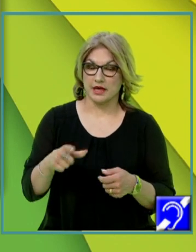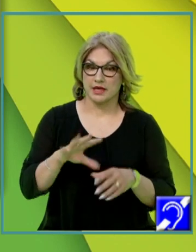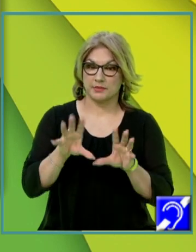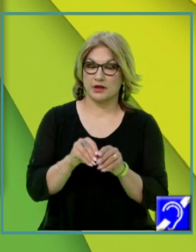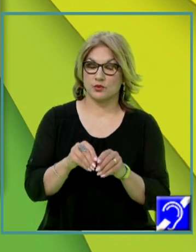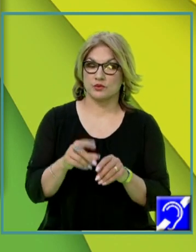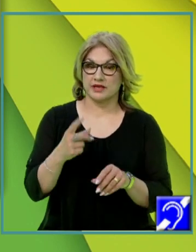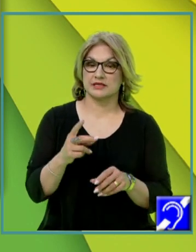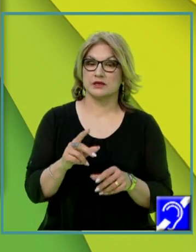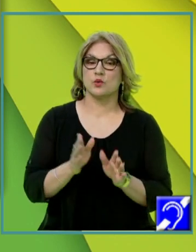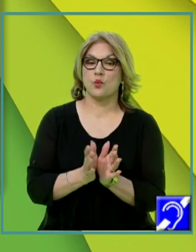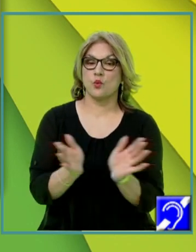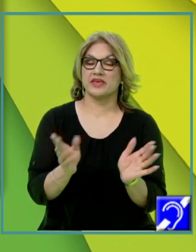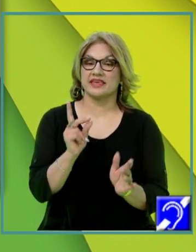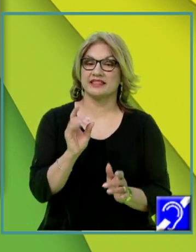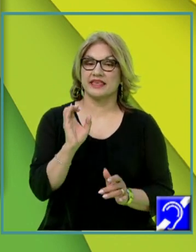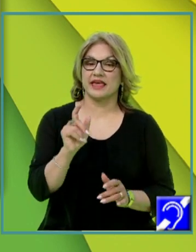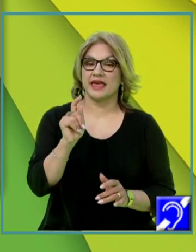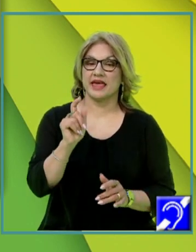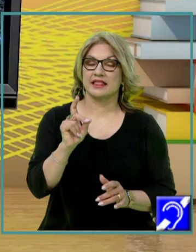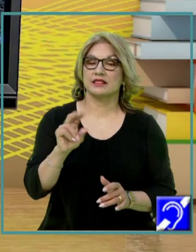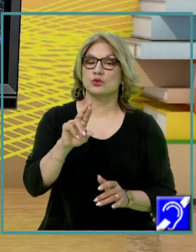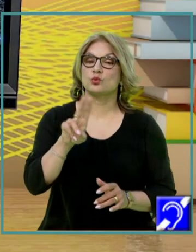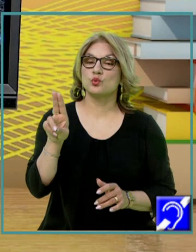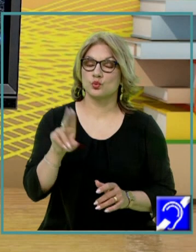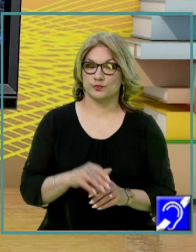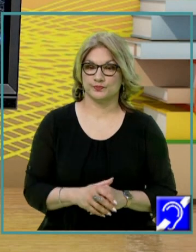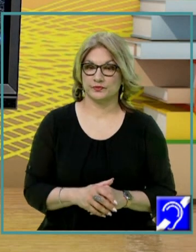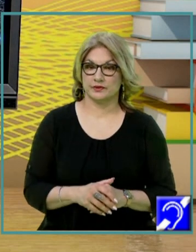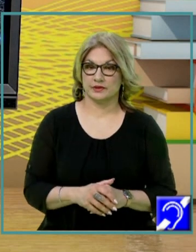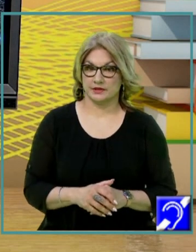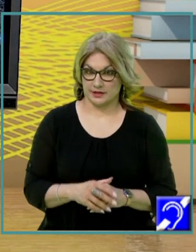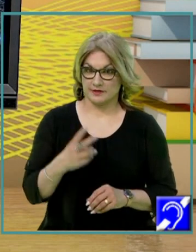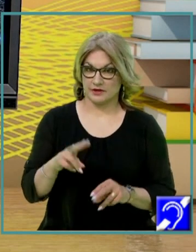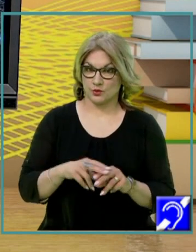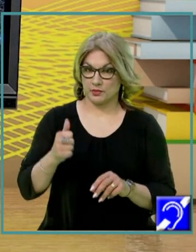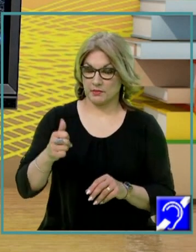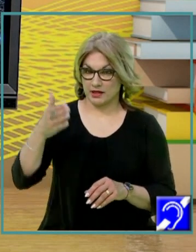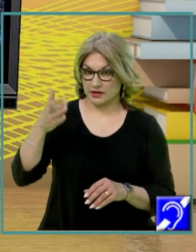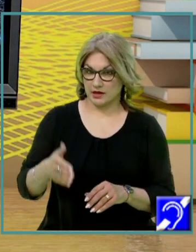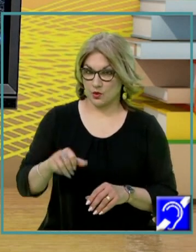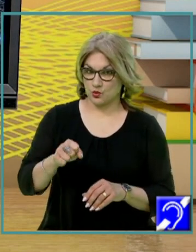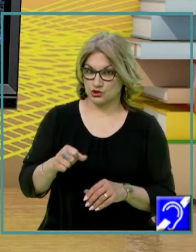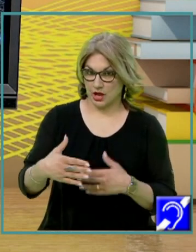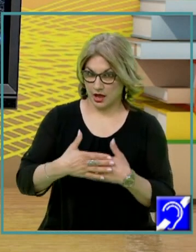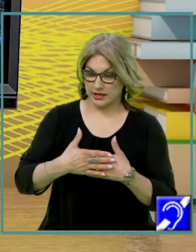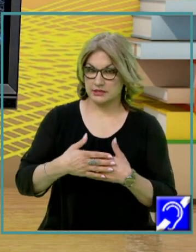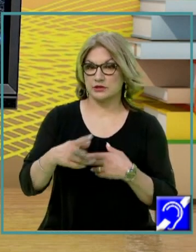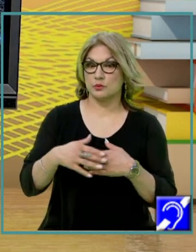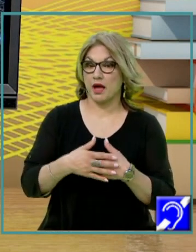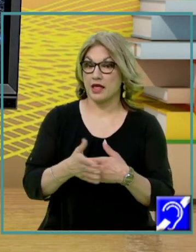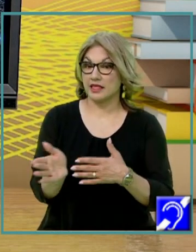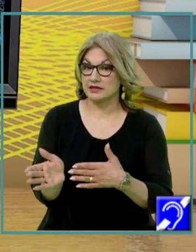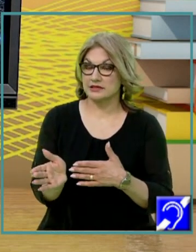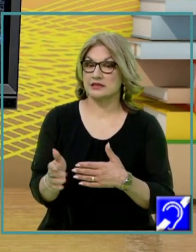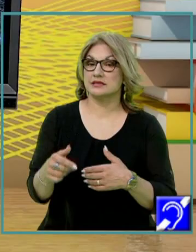diedru și aici acum am desenat, la poziția inițială a ușii și poziția după ce am întredeschis-o, am desenat